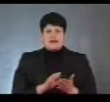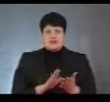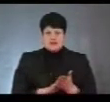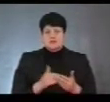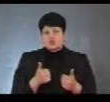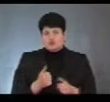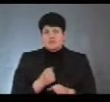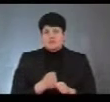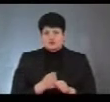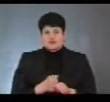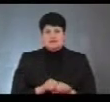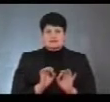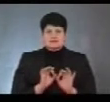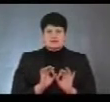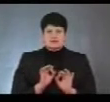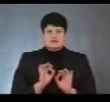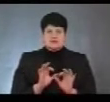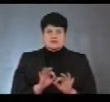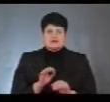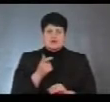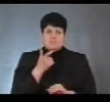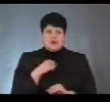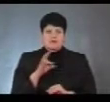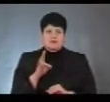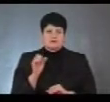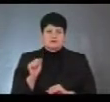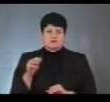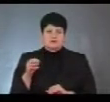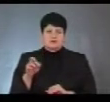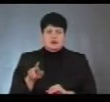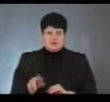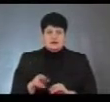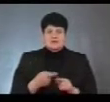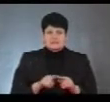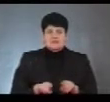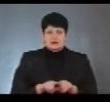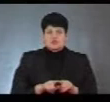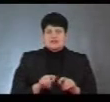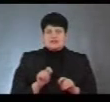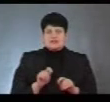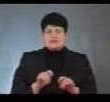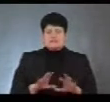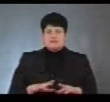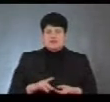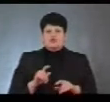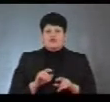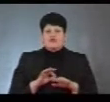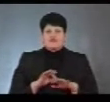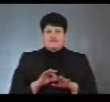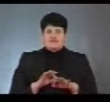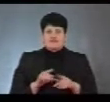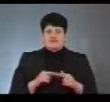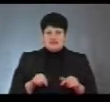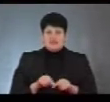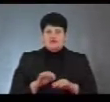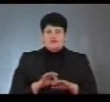як прокоментувала пані Наталя Семетюк, цю ситуацію, це вона також інспектор відділу ведення державного реєстру виборців, що майже усі